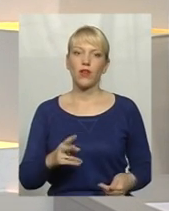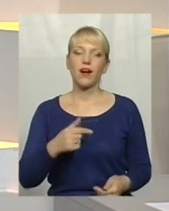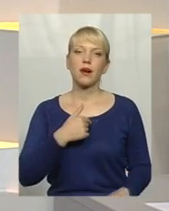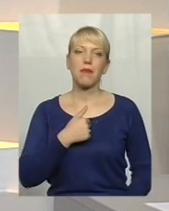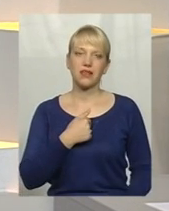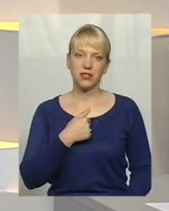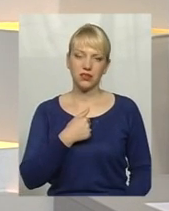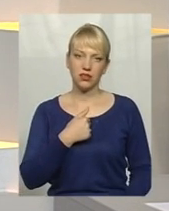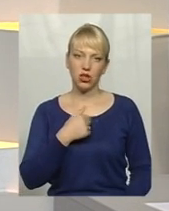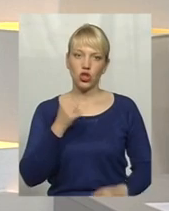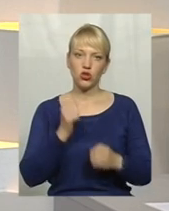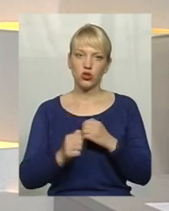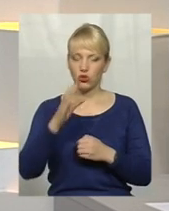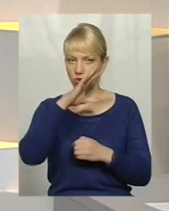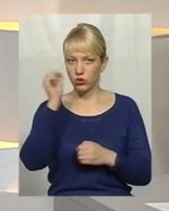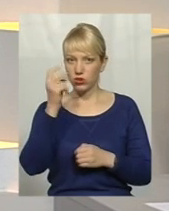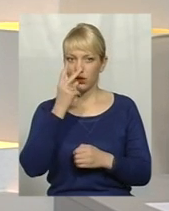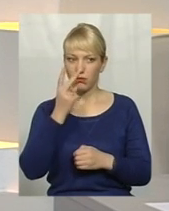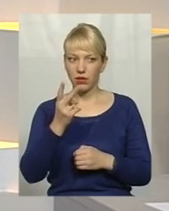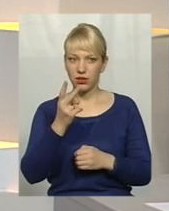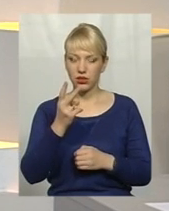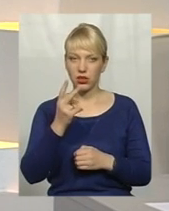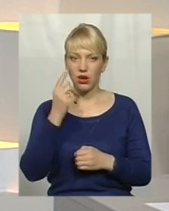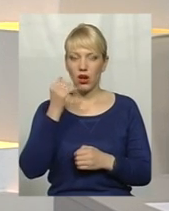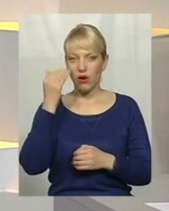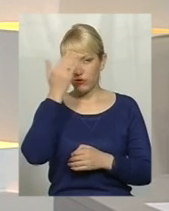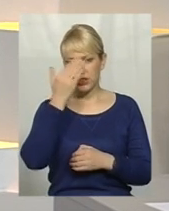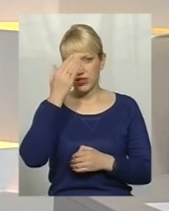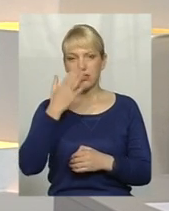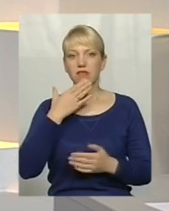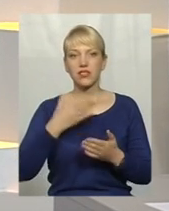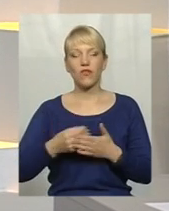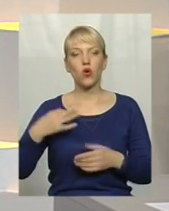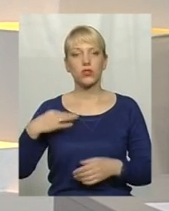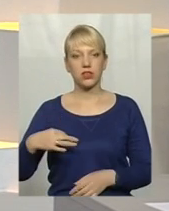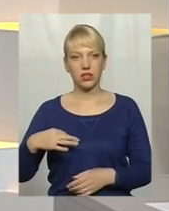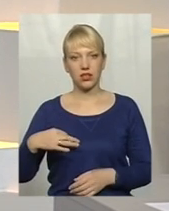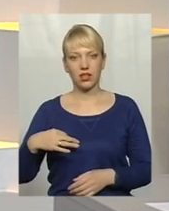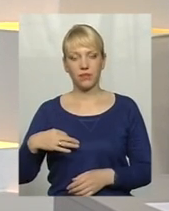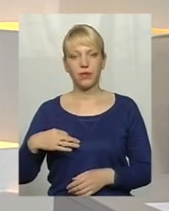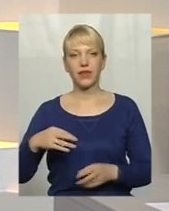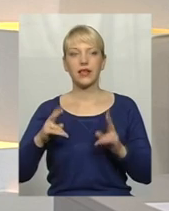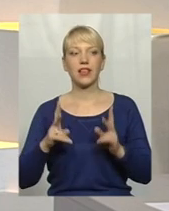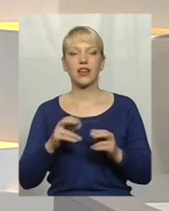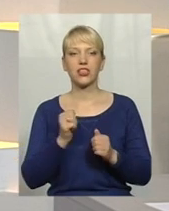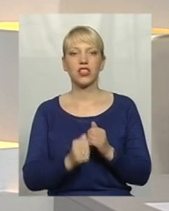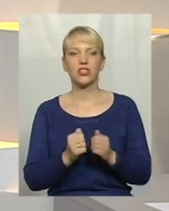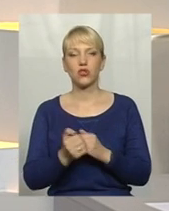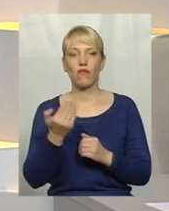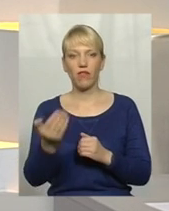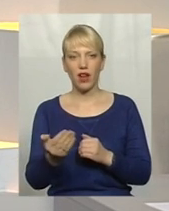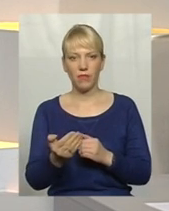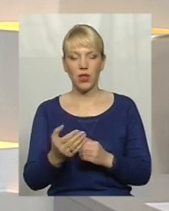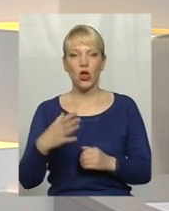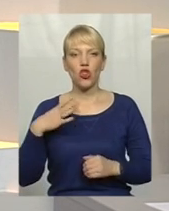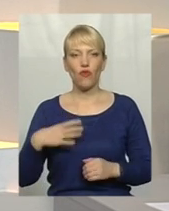щоночі бачите усній свого сина. Скажіть, будь ласка, пані Тетяно, як часто вам доводиться